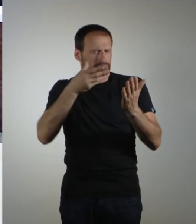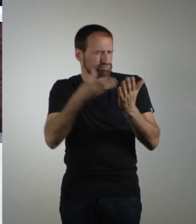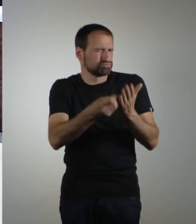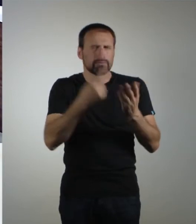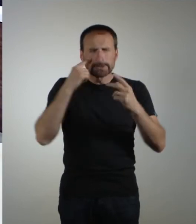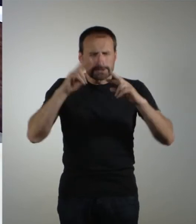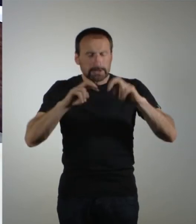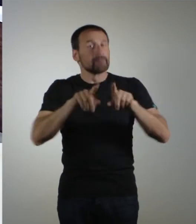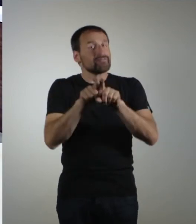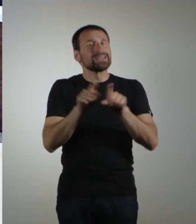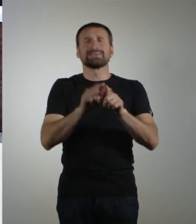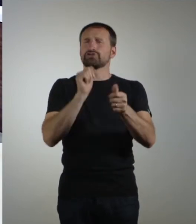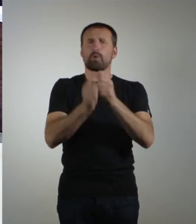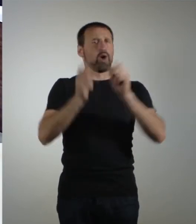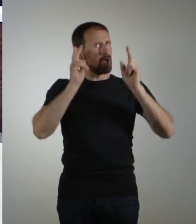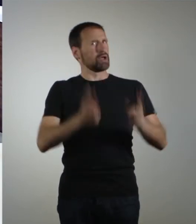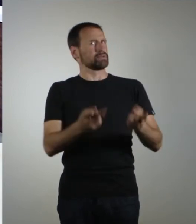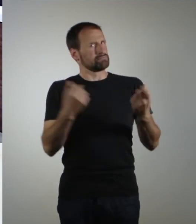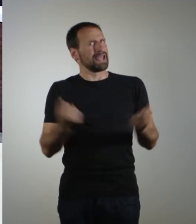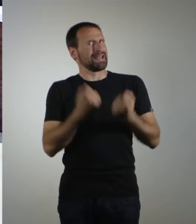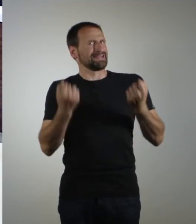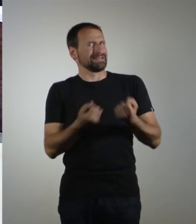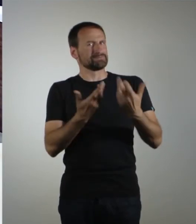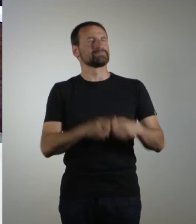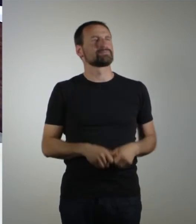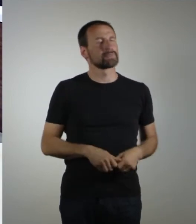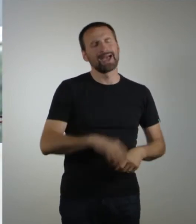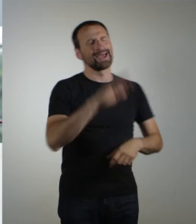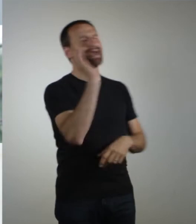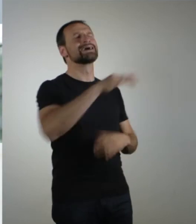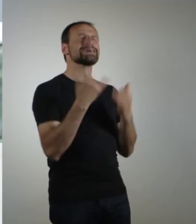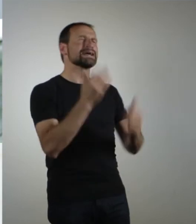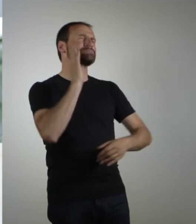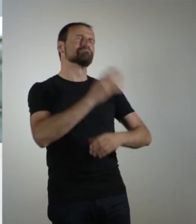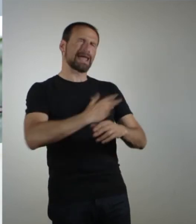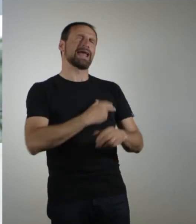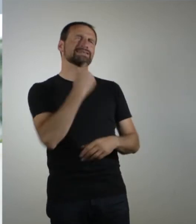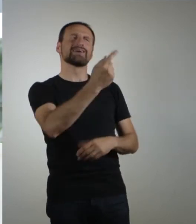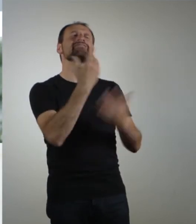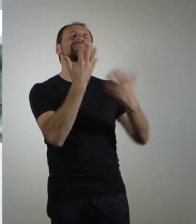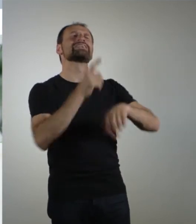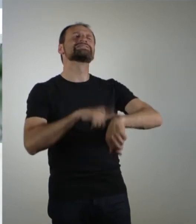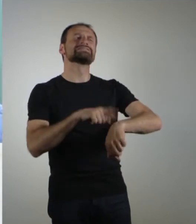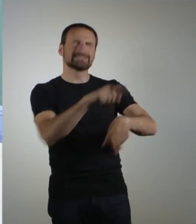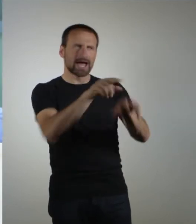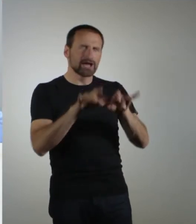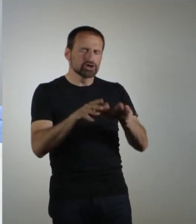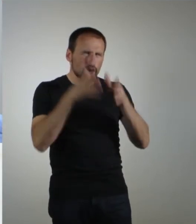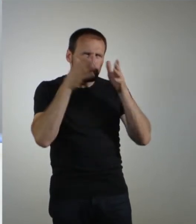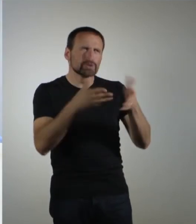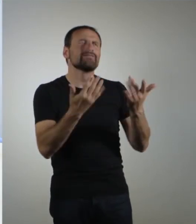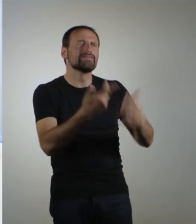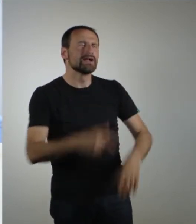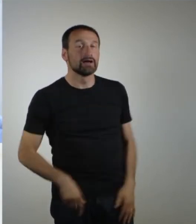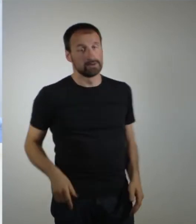Klartix. Wie viel Zeit verbringt ihr denn so vom Computer? Viel zu viele. Das ist eine sehr fiese Frage, weil man